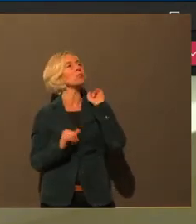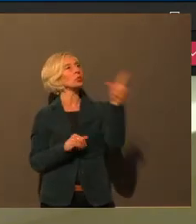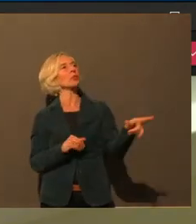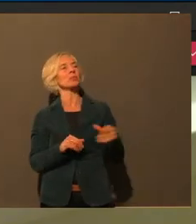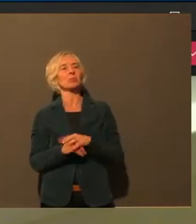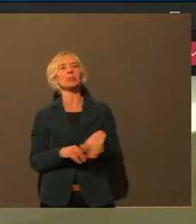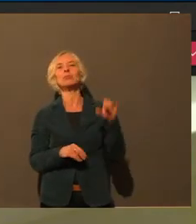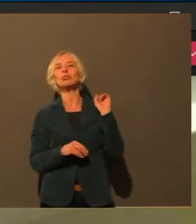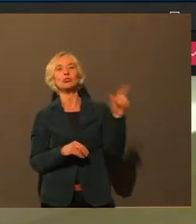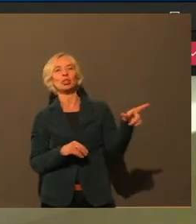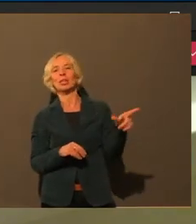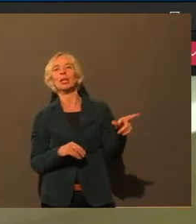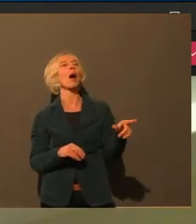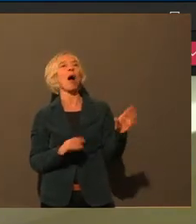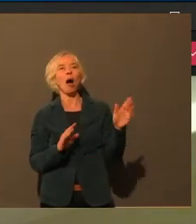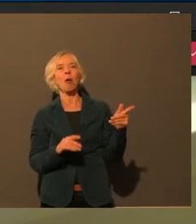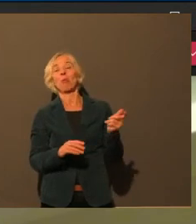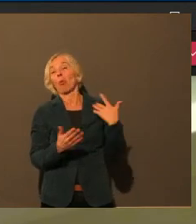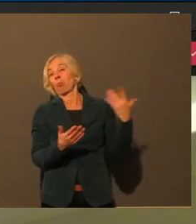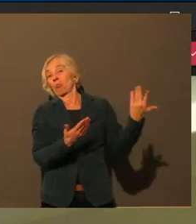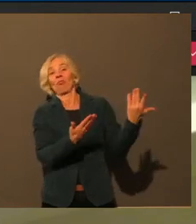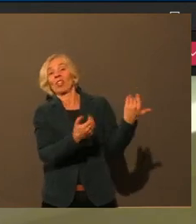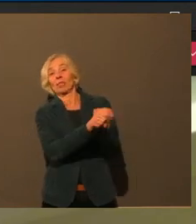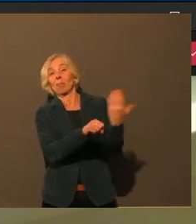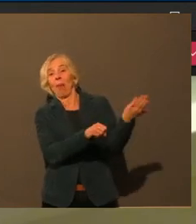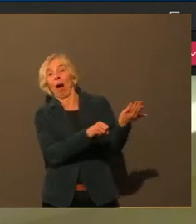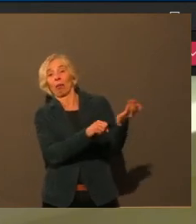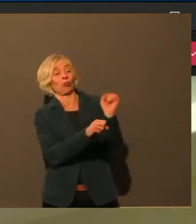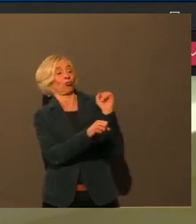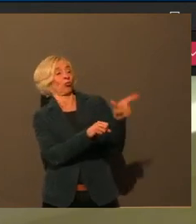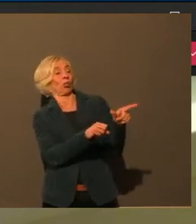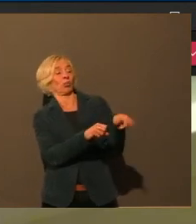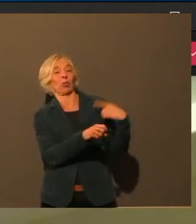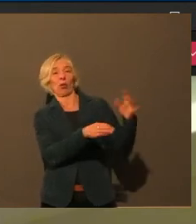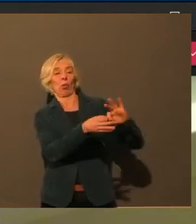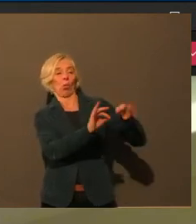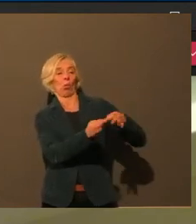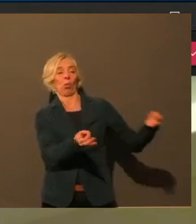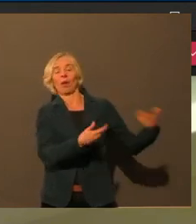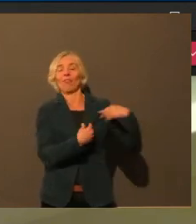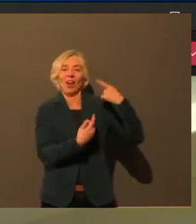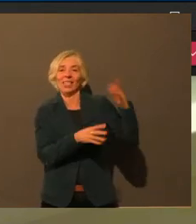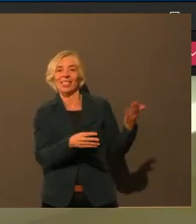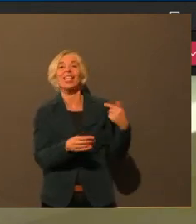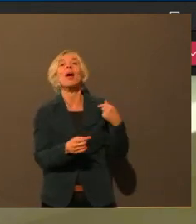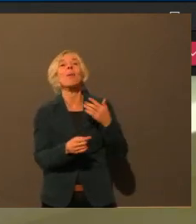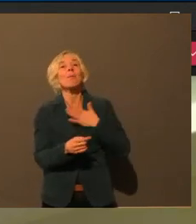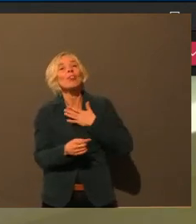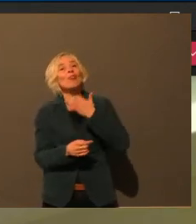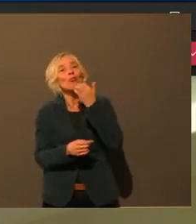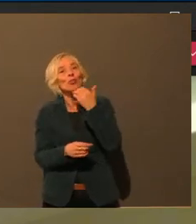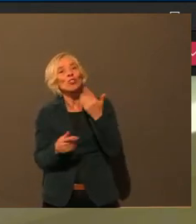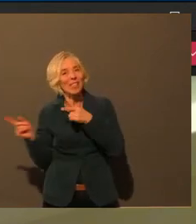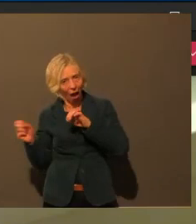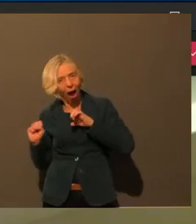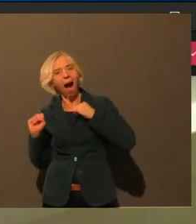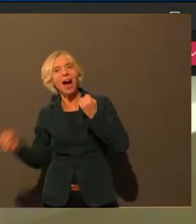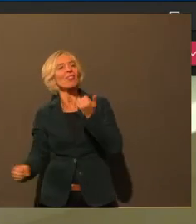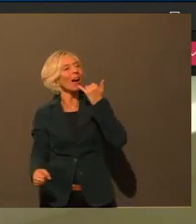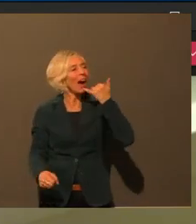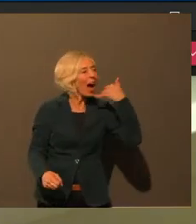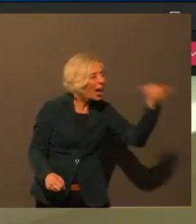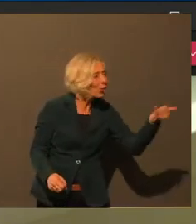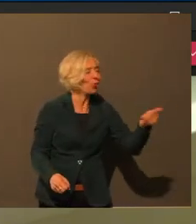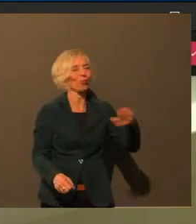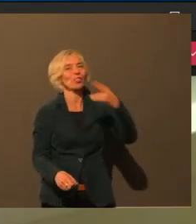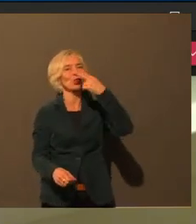reinhören in die Situation. Ich weiß, das ist schwer, das ist auch viel verlangt. Wenn ich